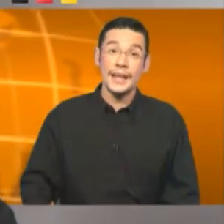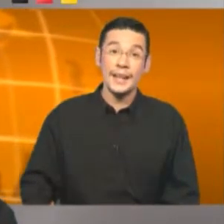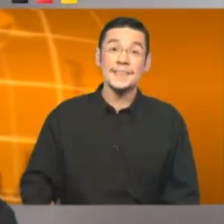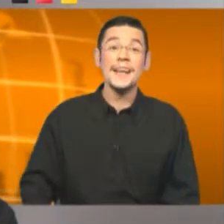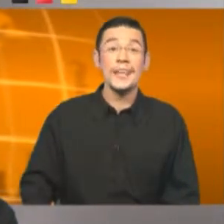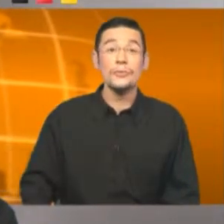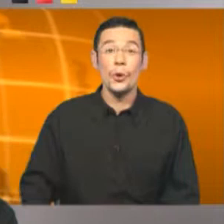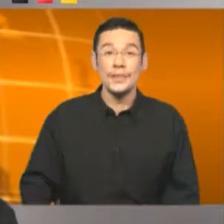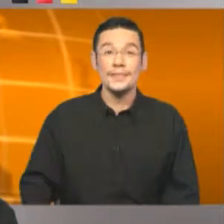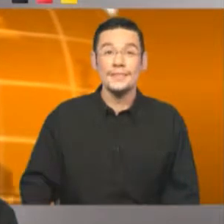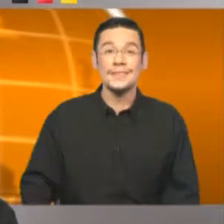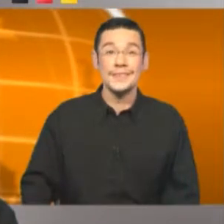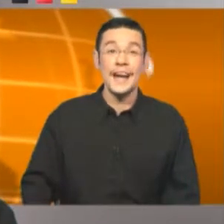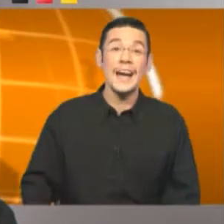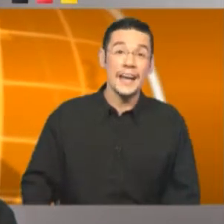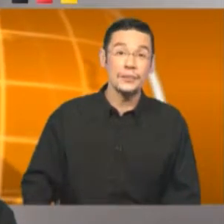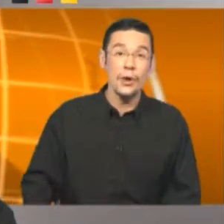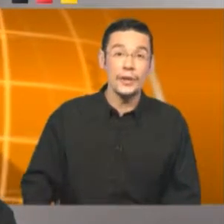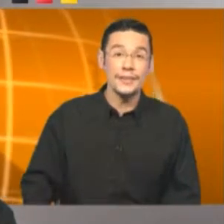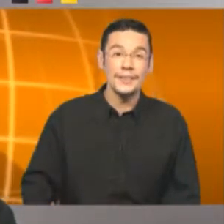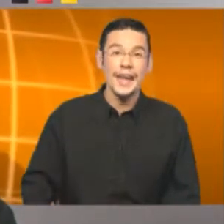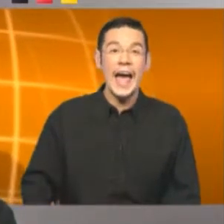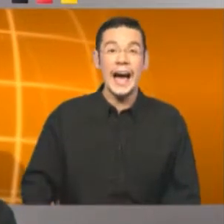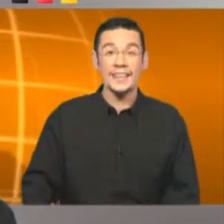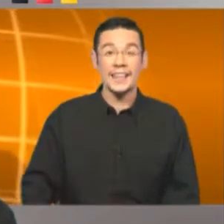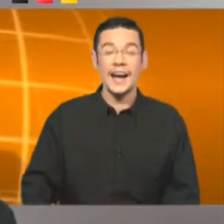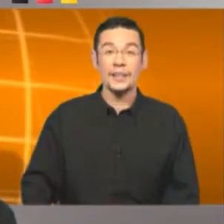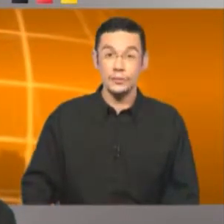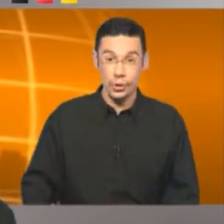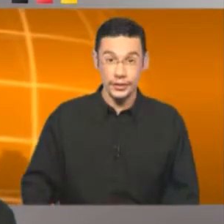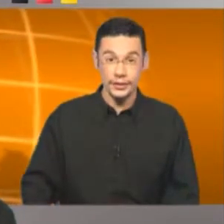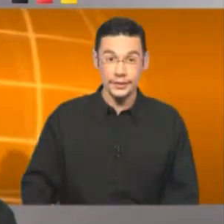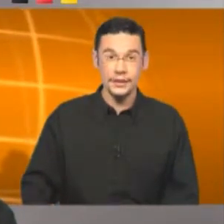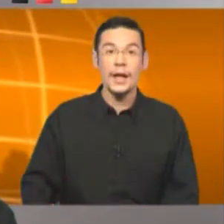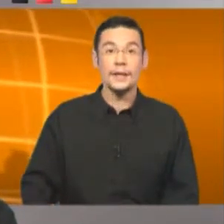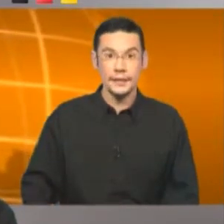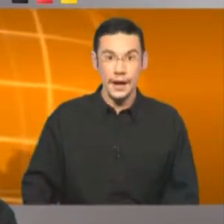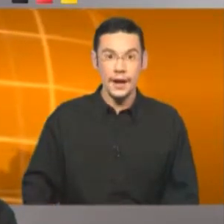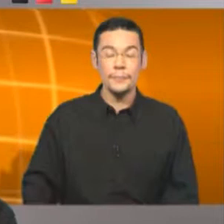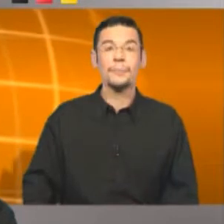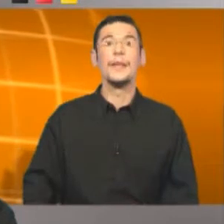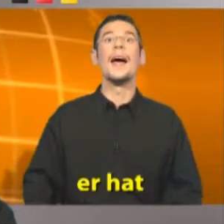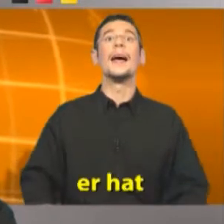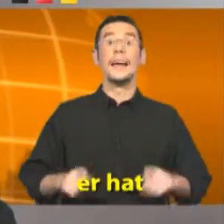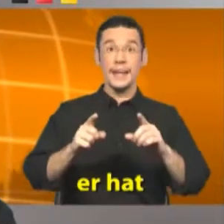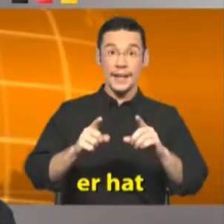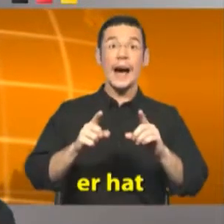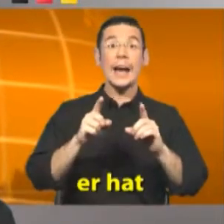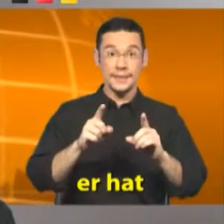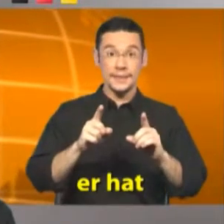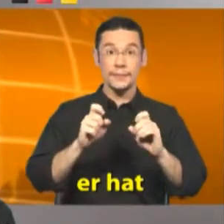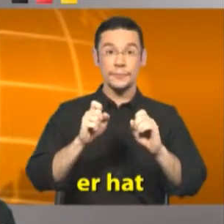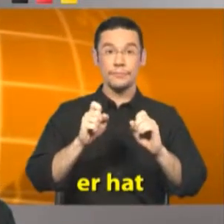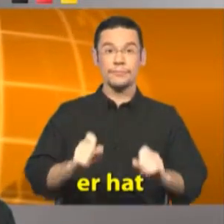Er hat eine Freundin. Sie hat einen Freund. Hat er eine Freundin? Ja Er